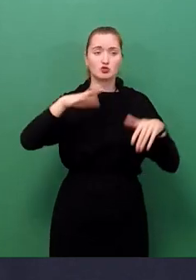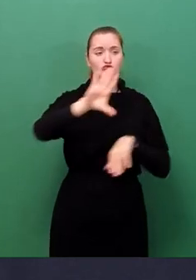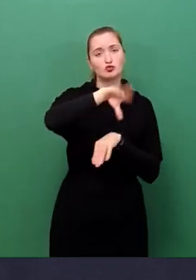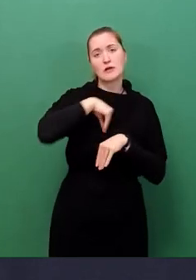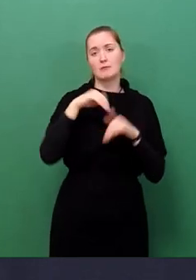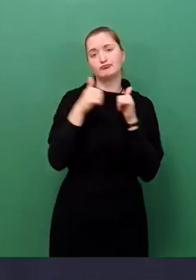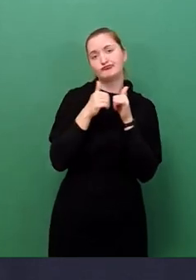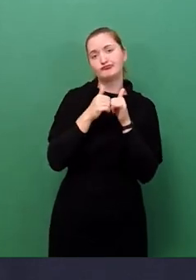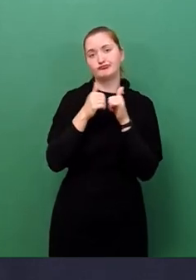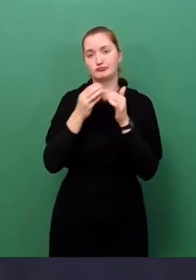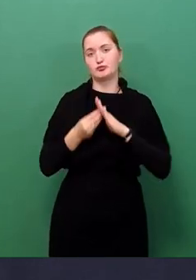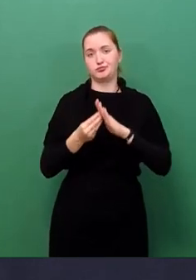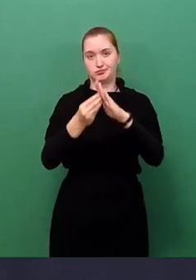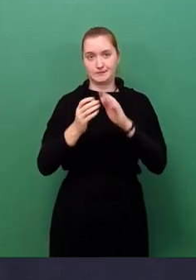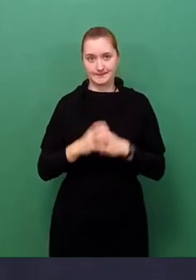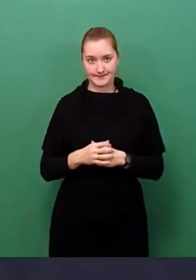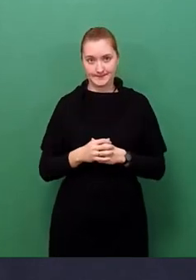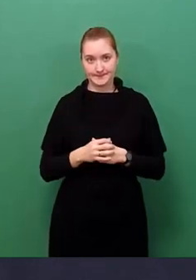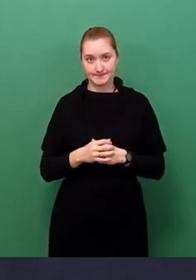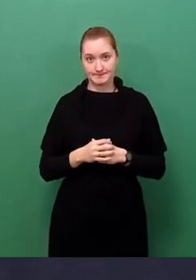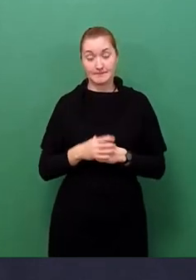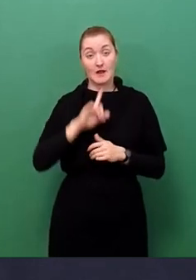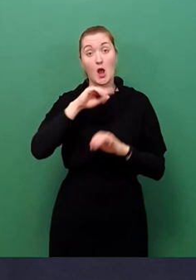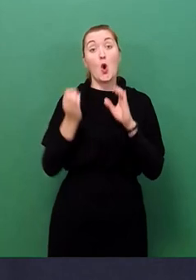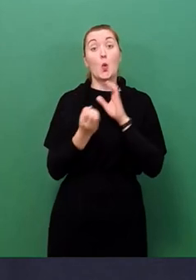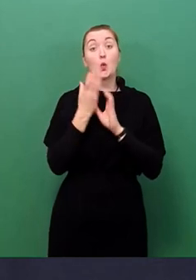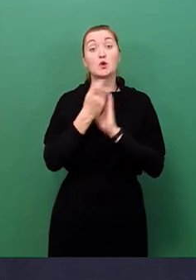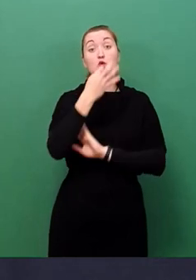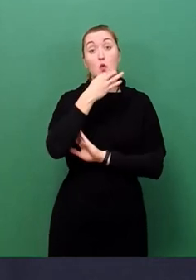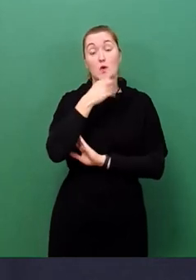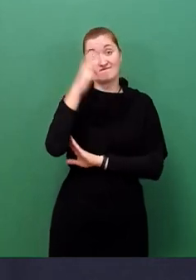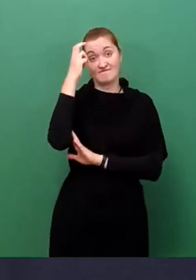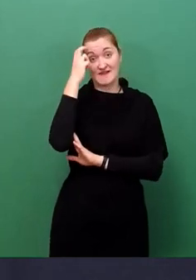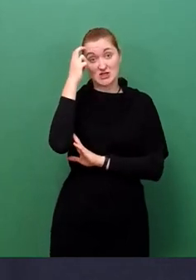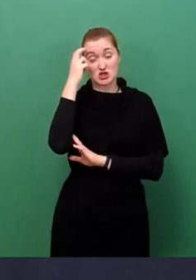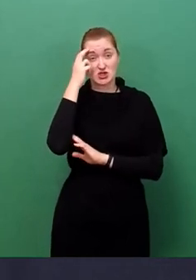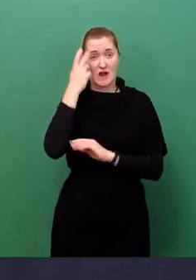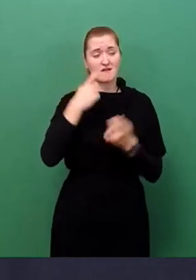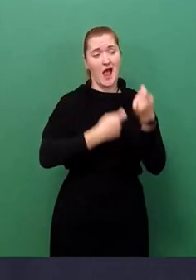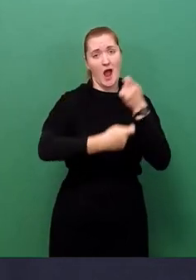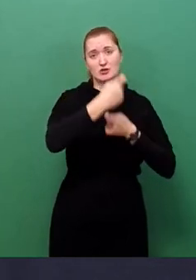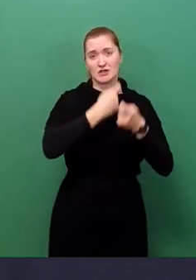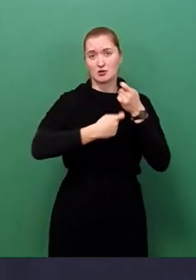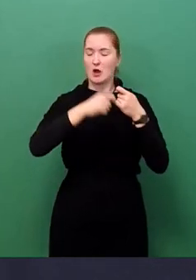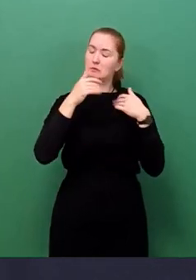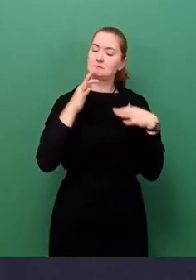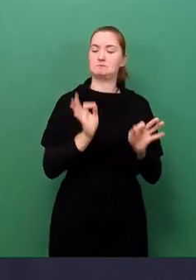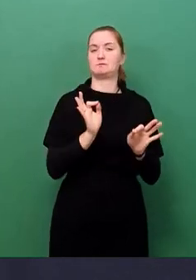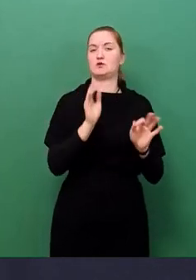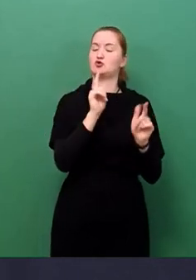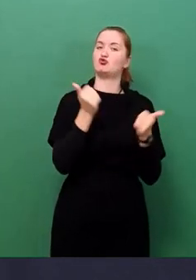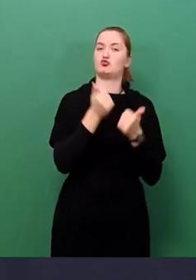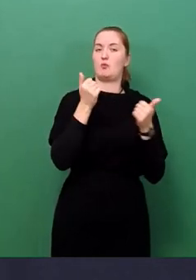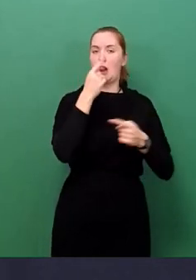Zudem ist der Kultur-, Jugend- und Wissenschaftsaustausch bereits auf einem beeindruckenden Niveau unterwegs.